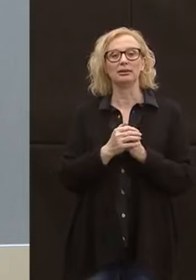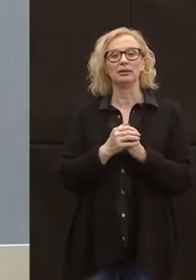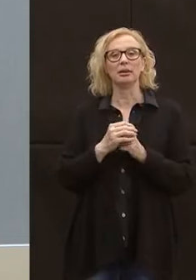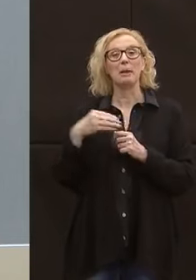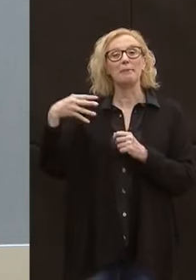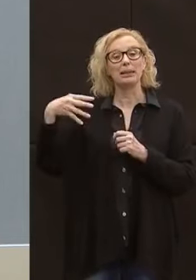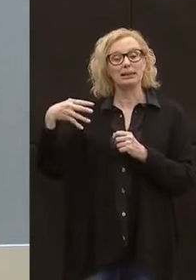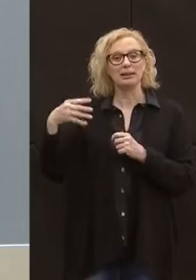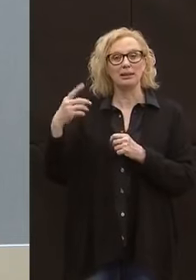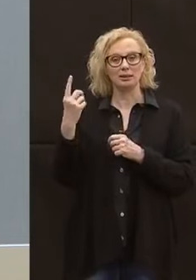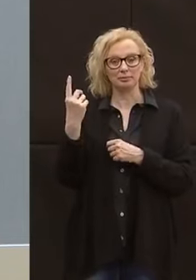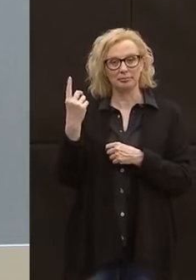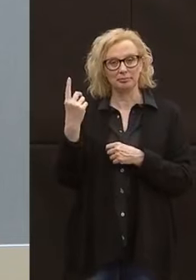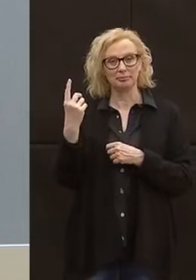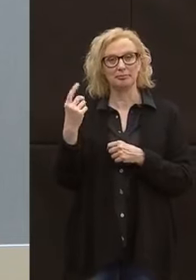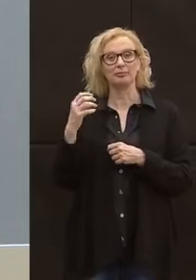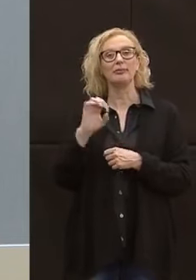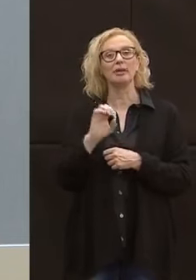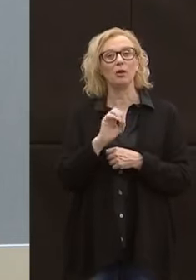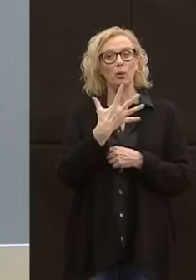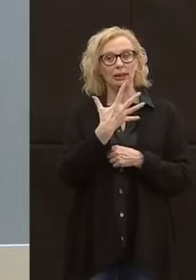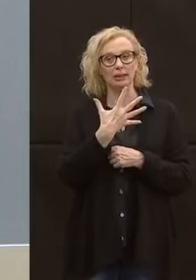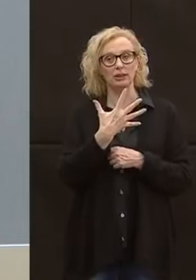a Mazzin un caso in più per un totale di 15